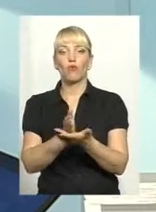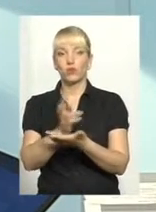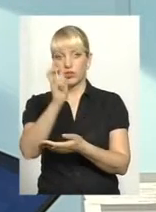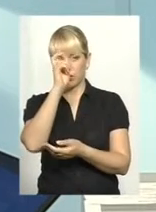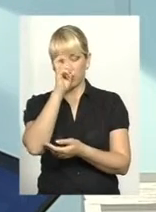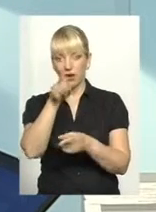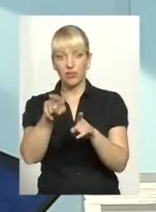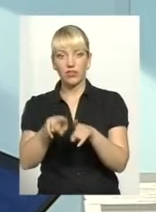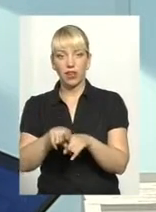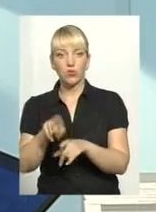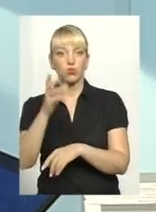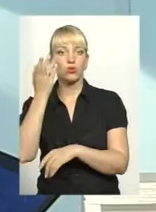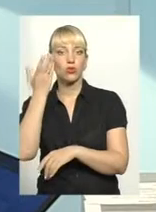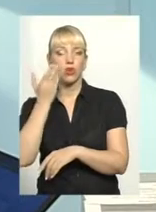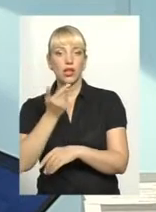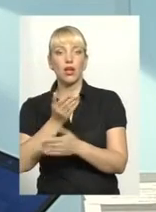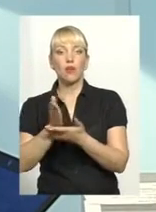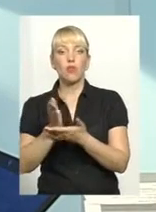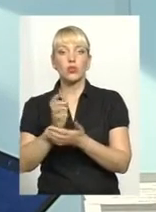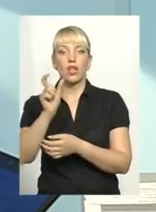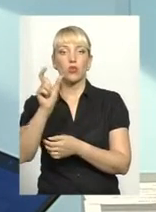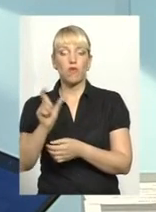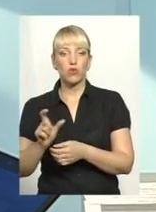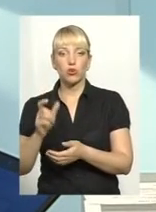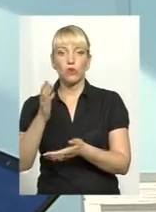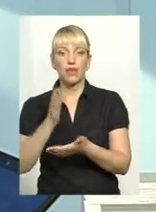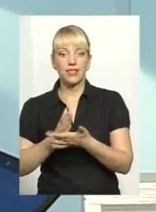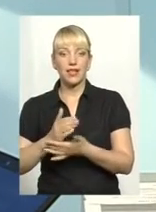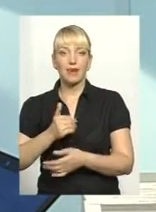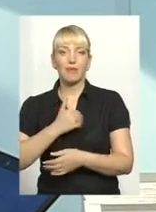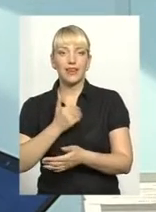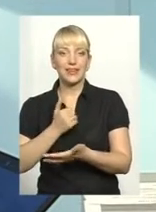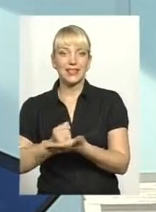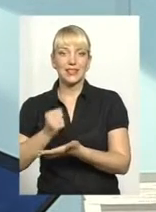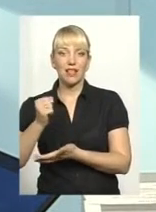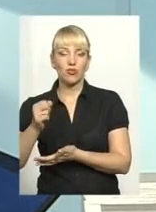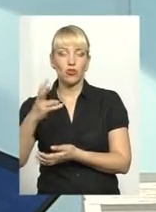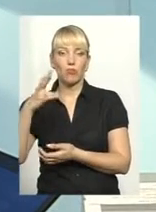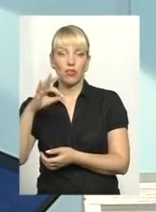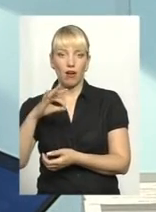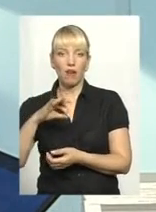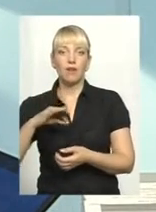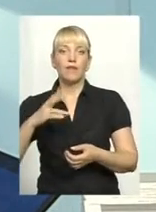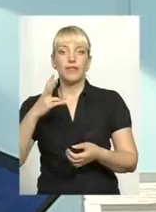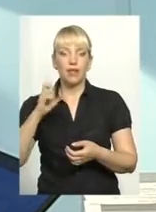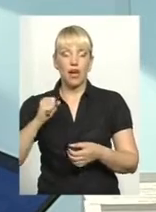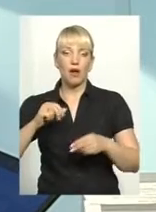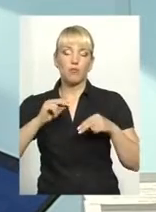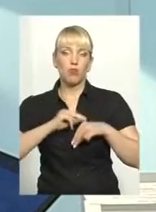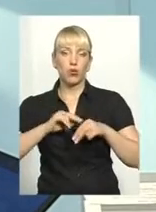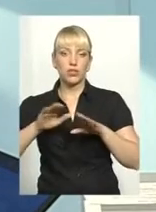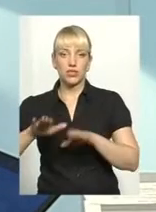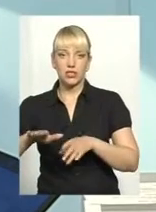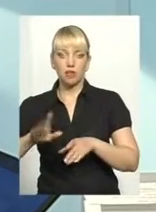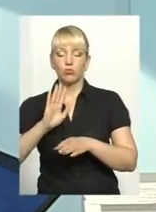коли посадова особа є претендентом на посаду, вона буде подавати в обов'язковому порядку